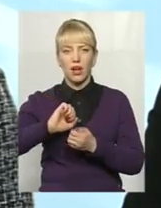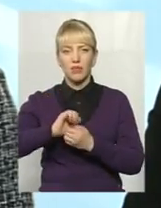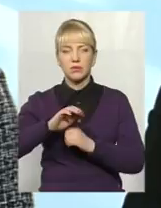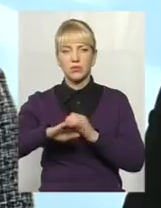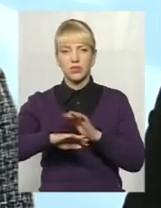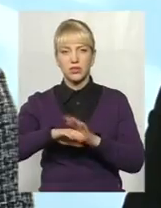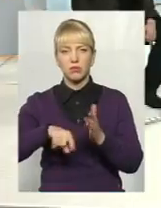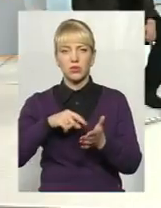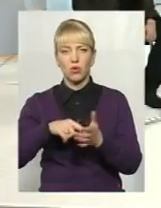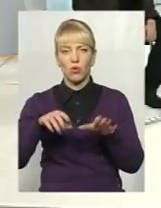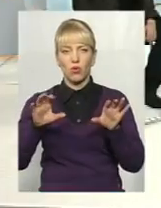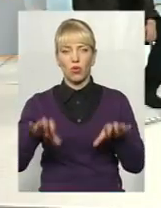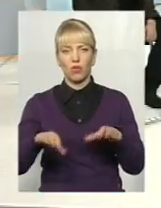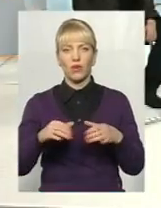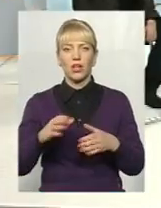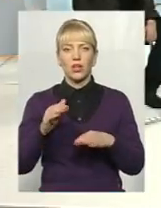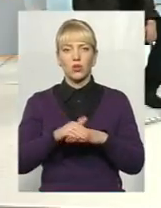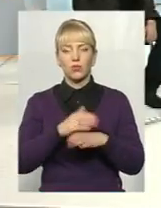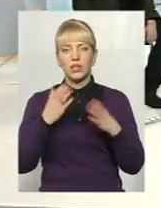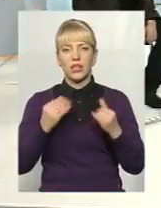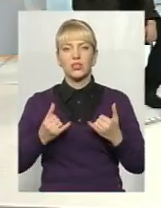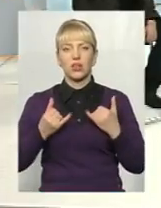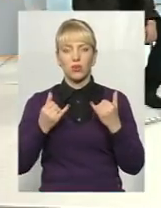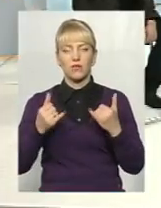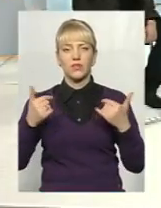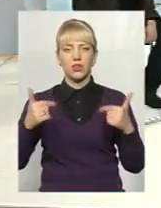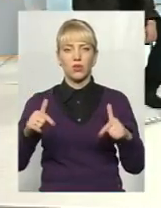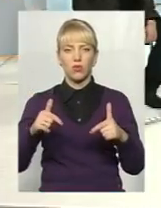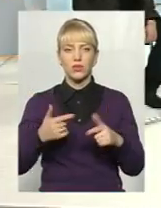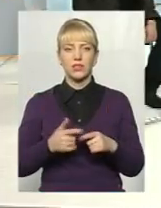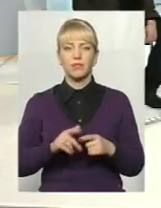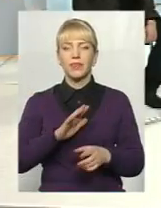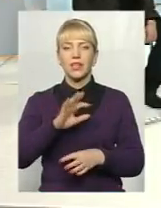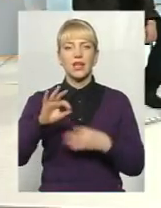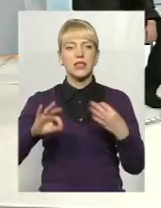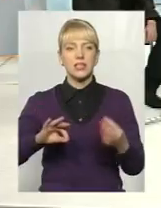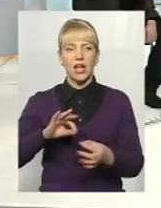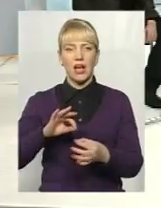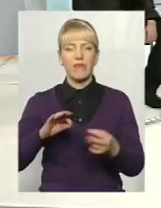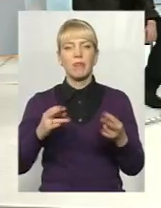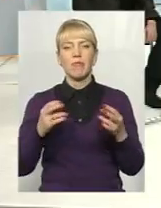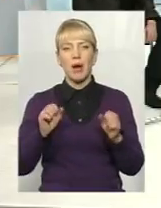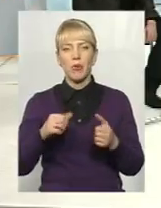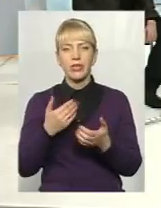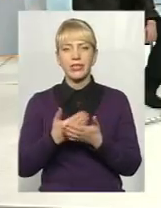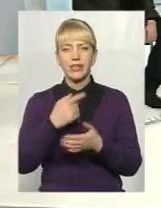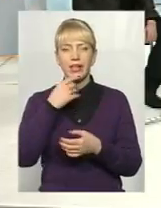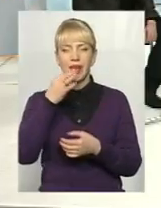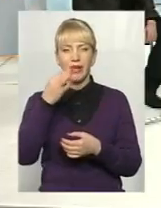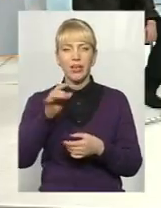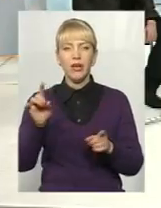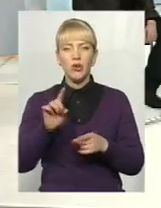Доброго здоров'я, шановні гості. Власне, не зайвим, мабуть, сказати, що Хмельниччина